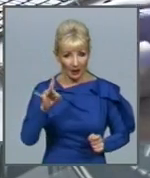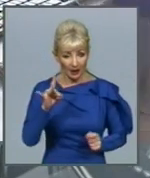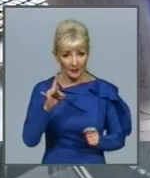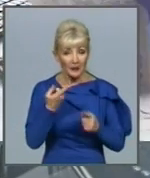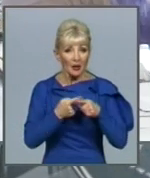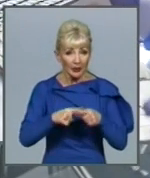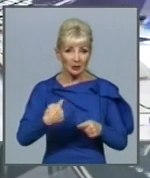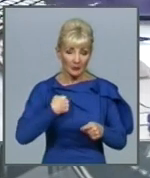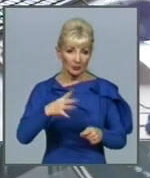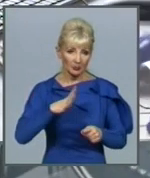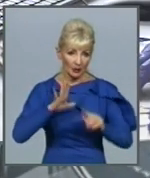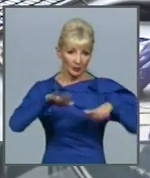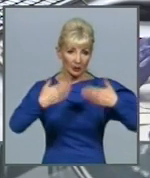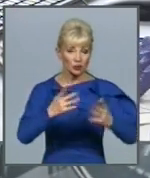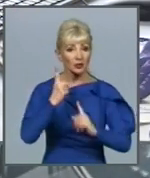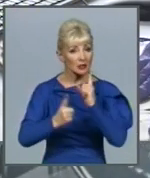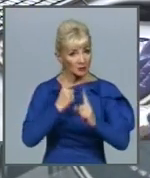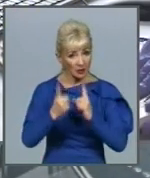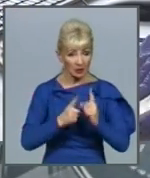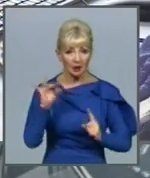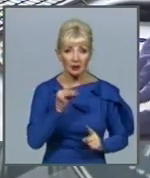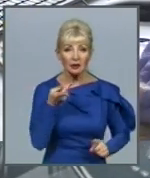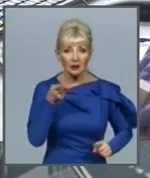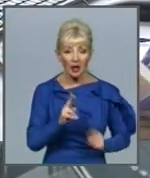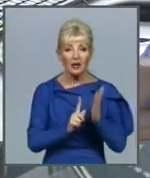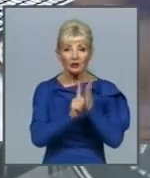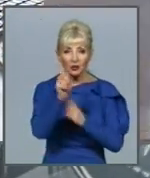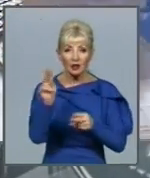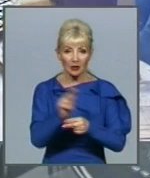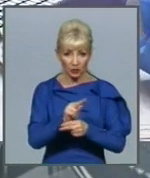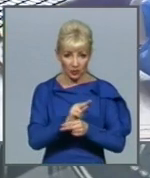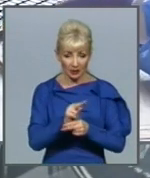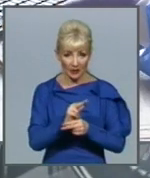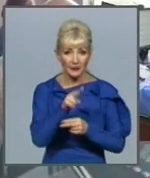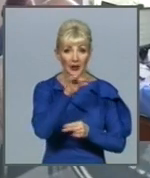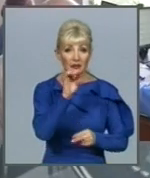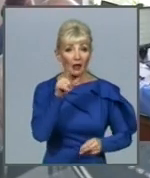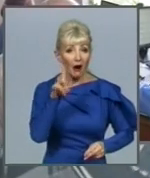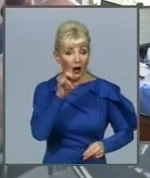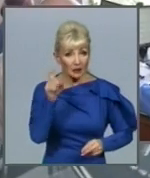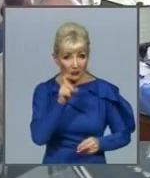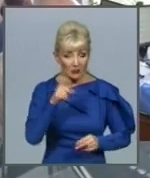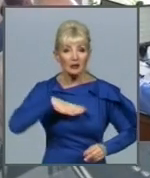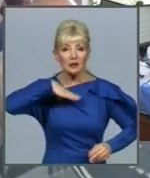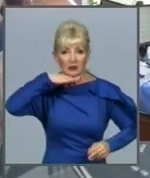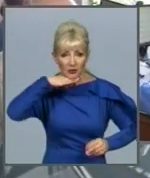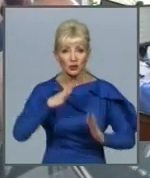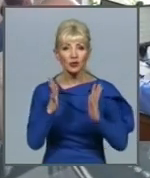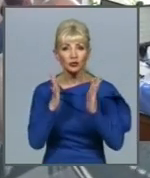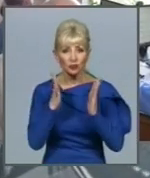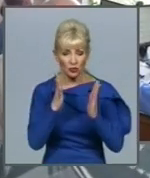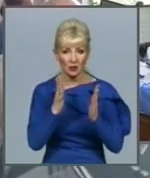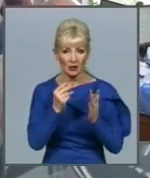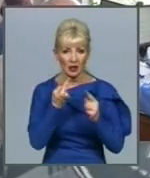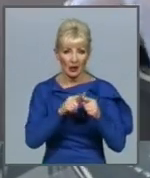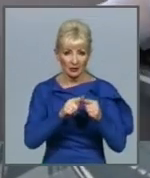зміни і для початку лікування і встановлення діагнозу достатньо виключно клінічної картини, чіткі